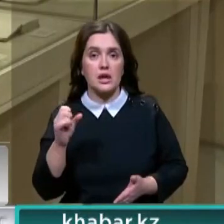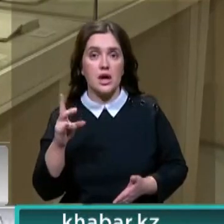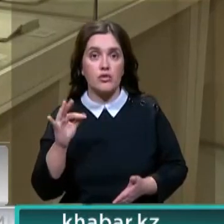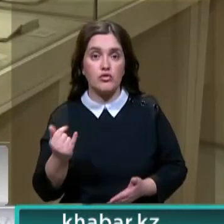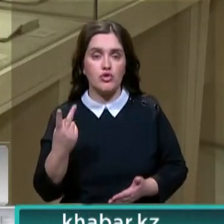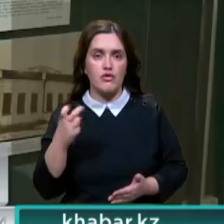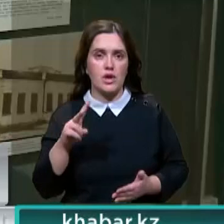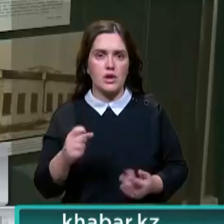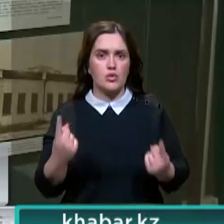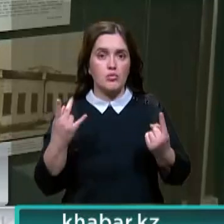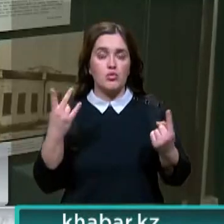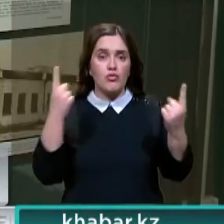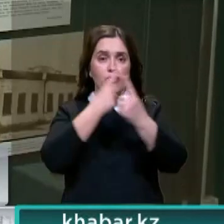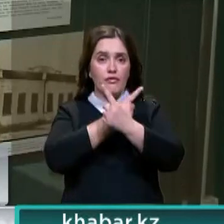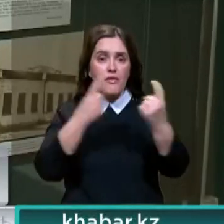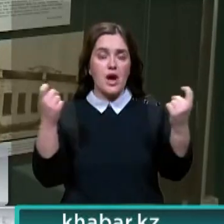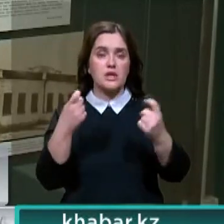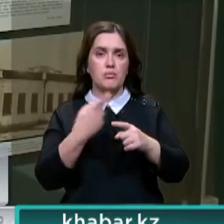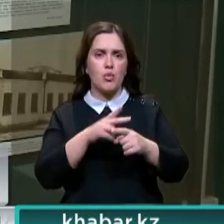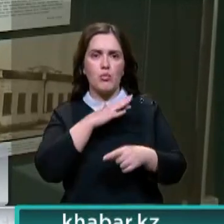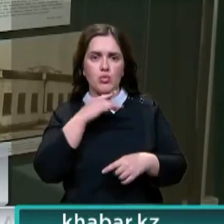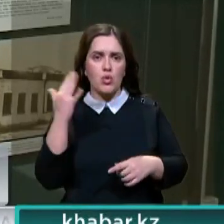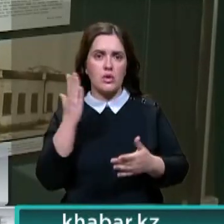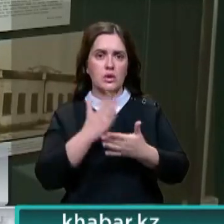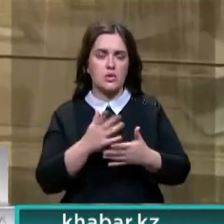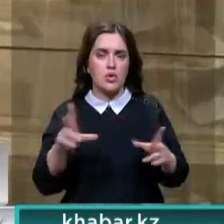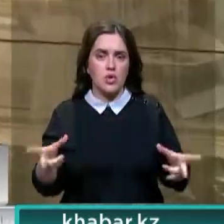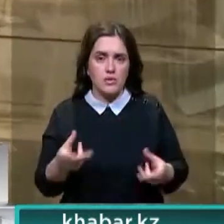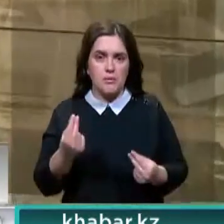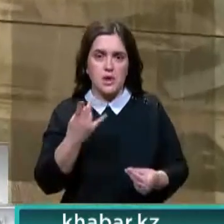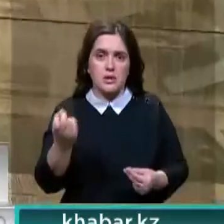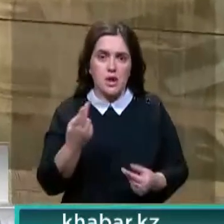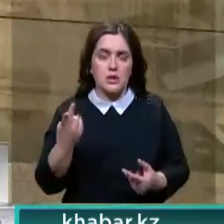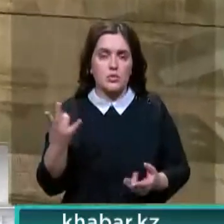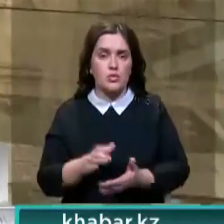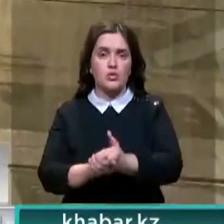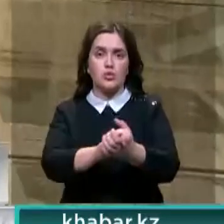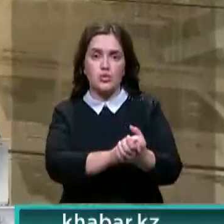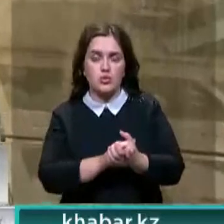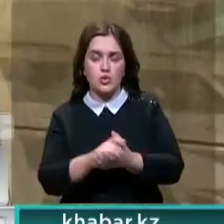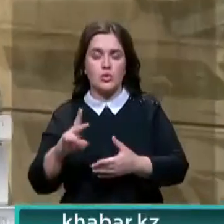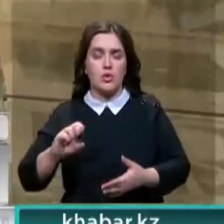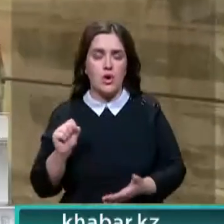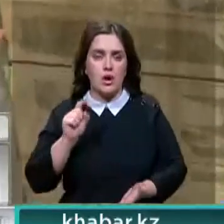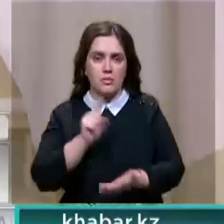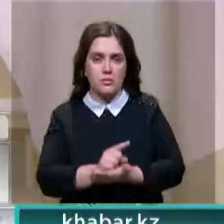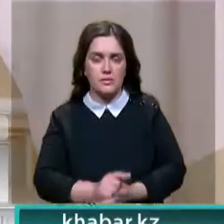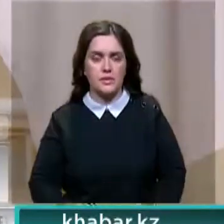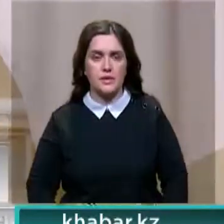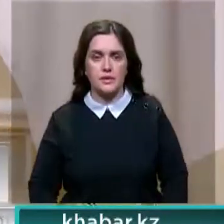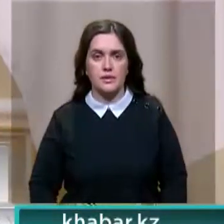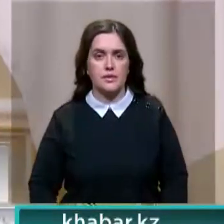напомнить об этом. Это не единственный пример успешной интеграции культур народов, и АНК не должна об этом забывать.